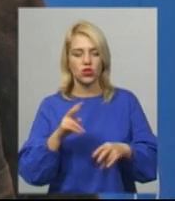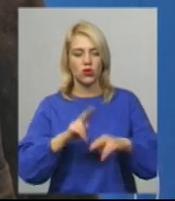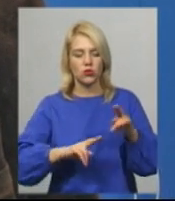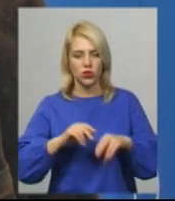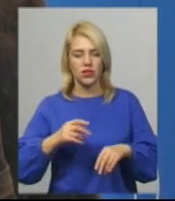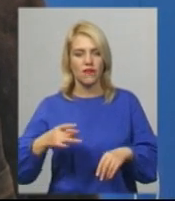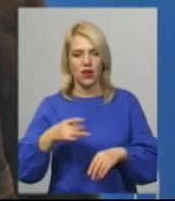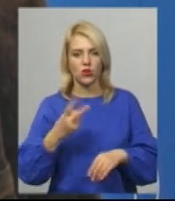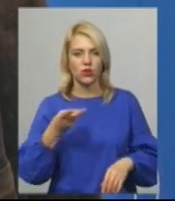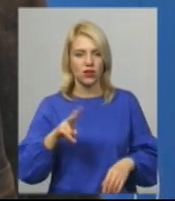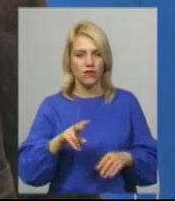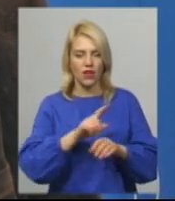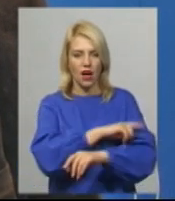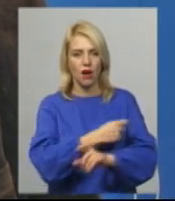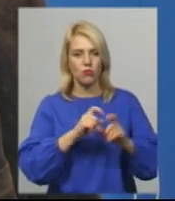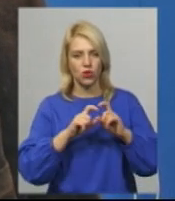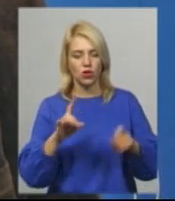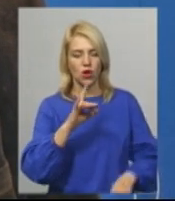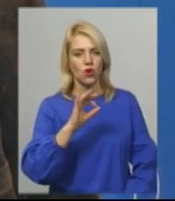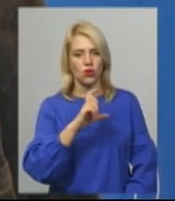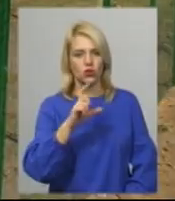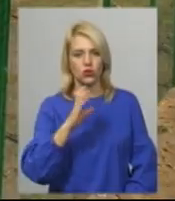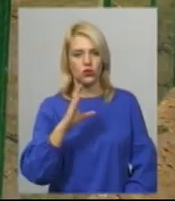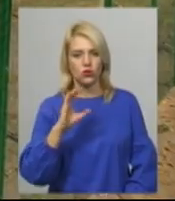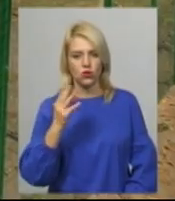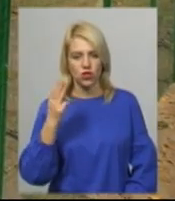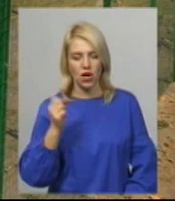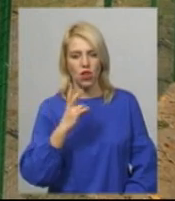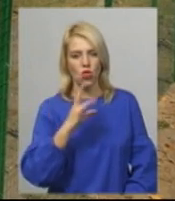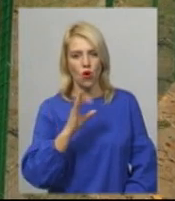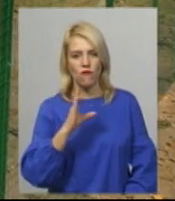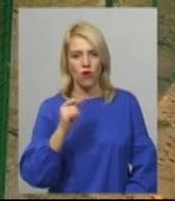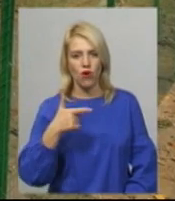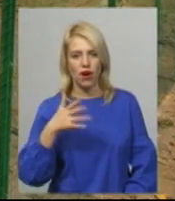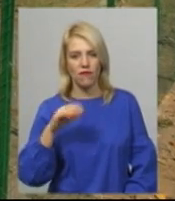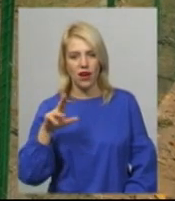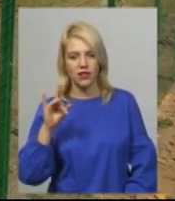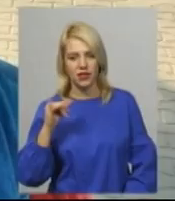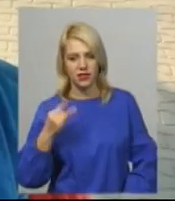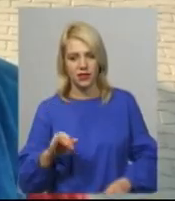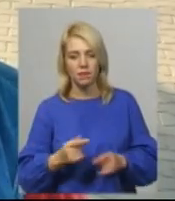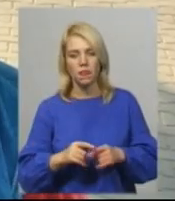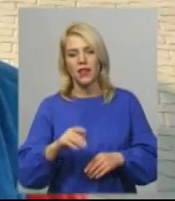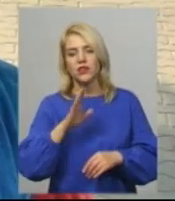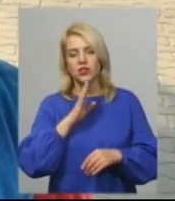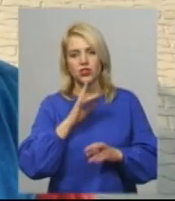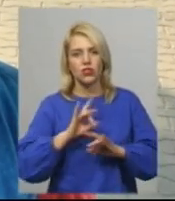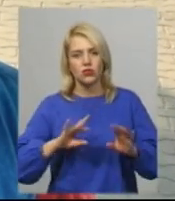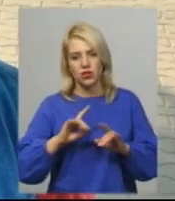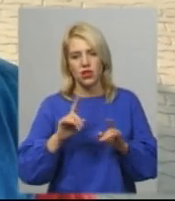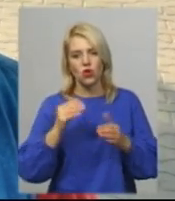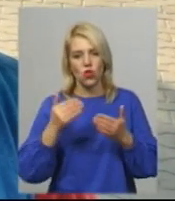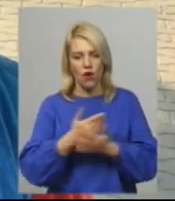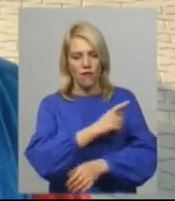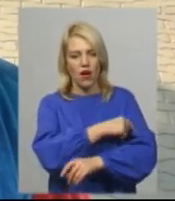кінця року планується здати це Росоша і Гвардійськ. Місцева жителька лісових гранівців пані Міла каже, нова амбулаторія потрібна